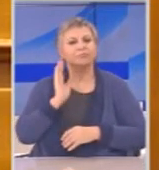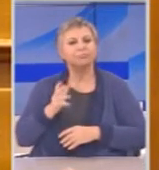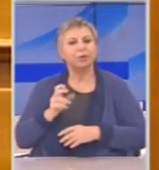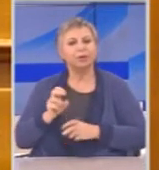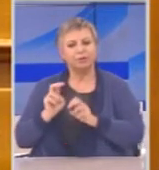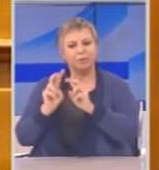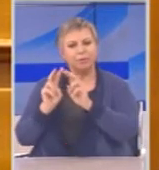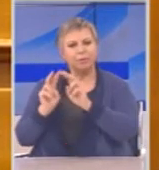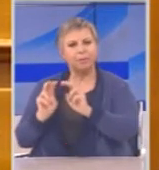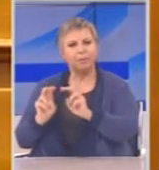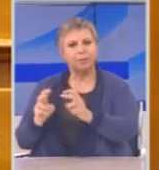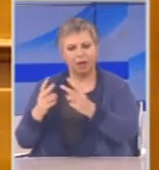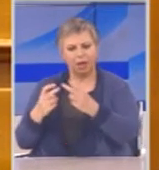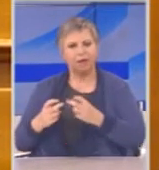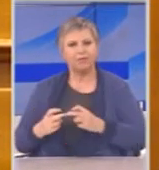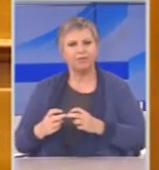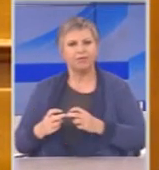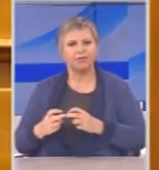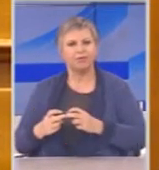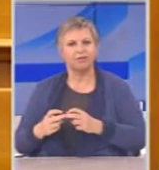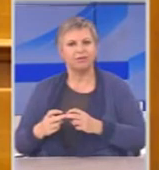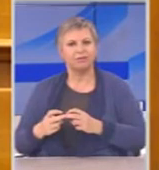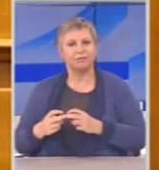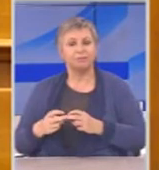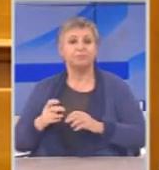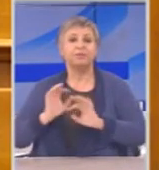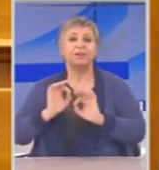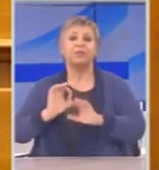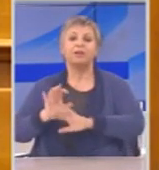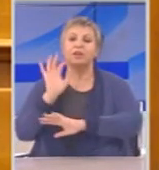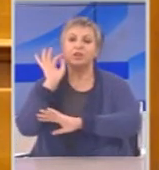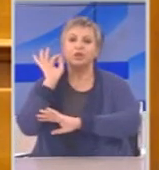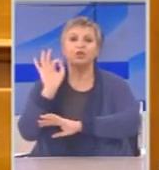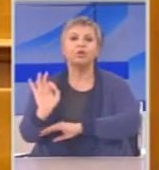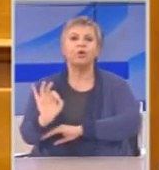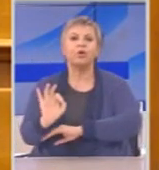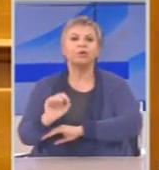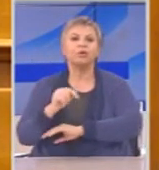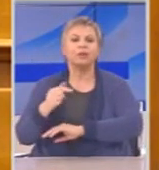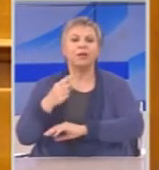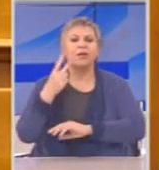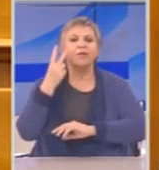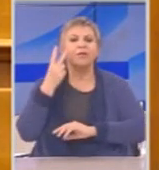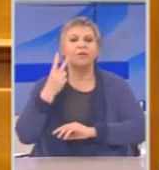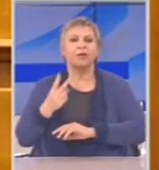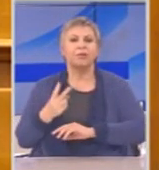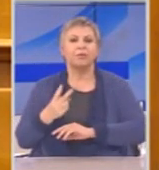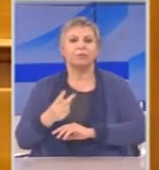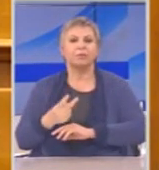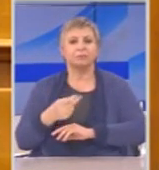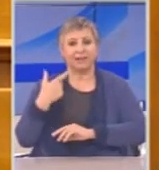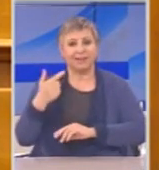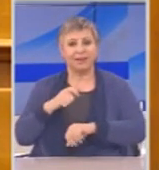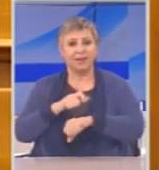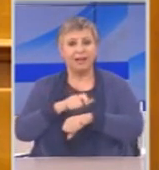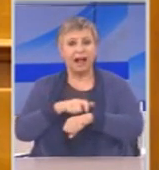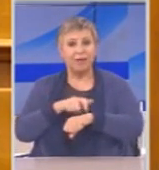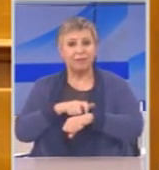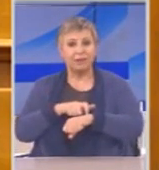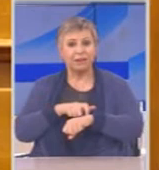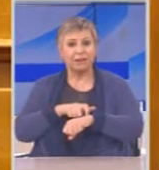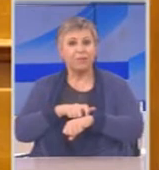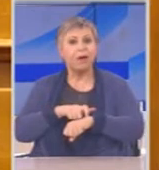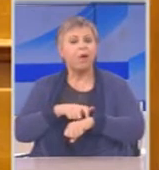και στόχος μας θα πρέπει να βλέπουμε το κύκλο των αγορών μας όχι στη τιμή κτίσης αλλά στο